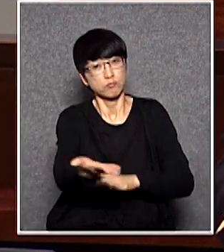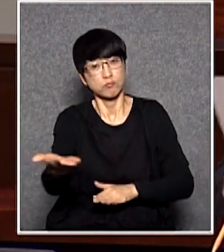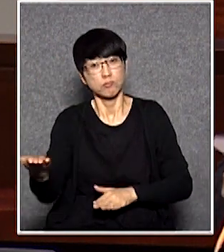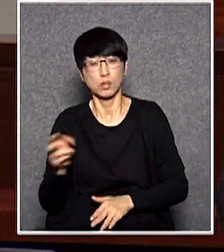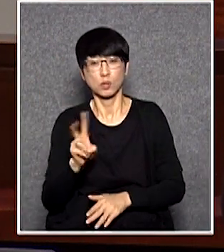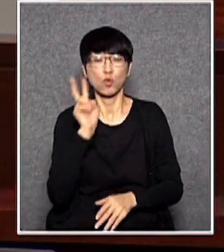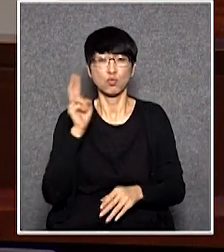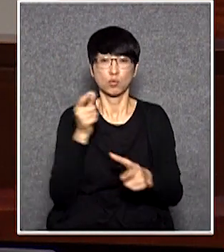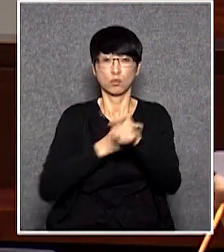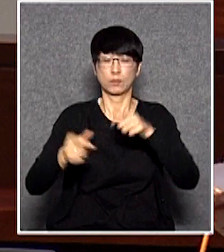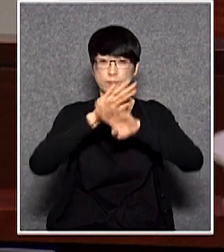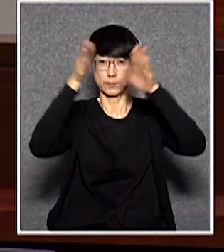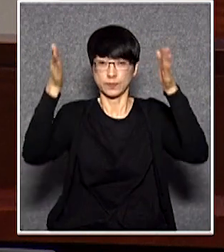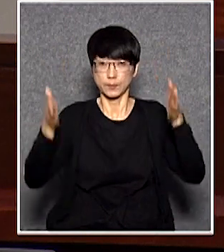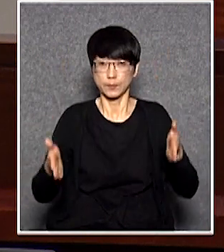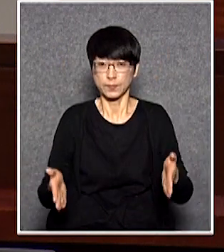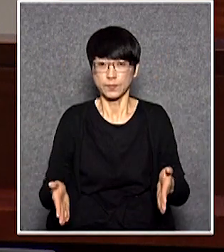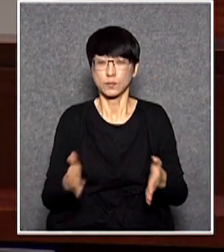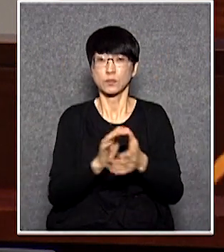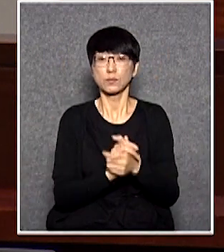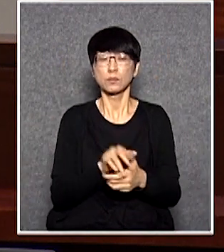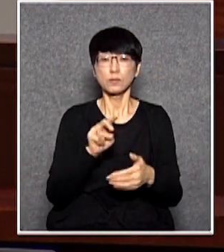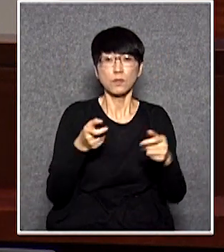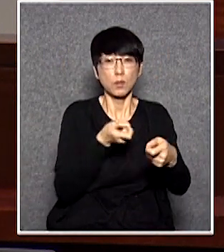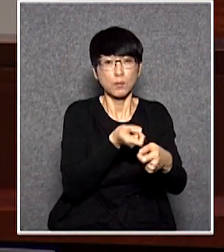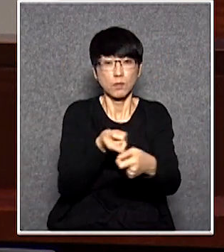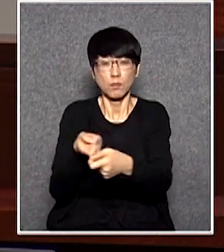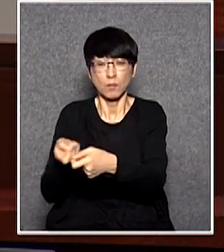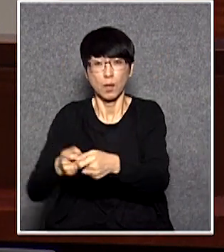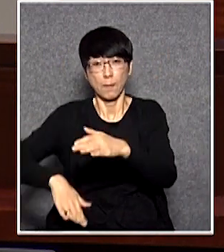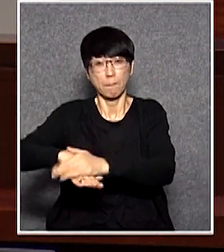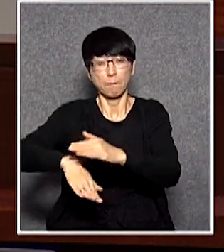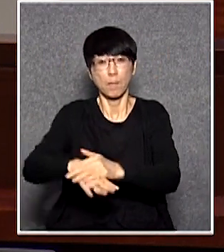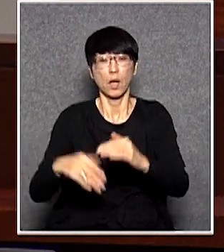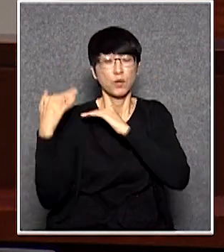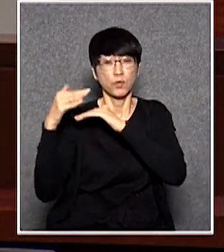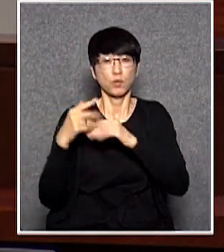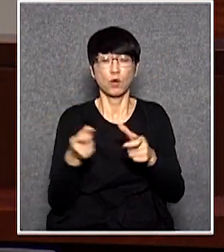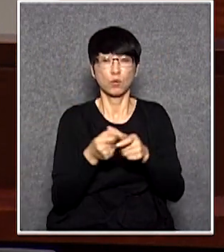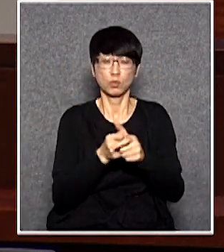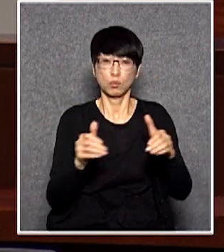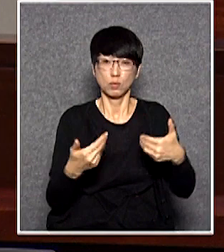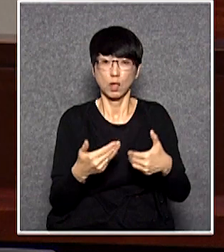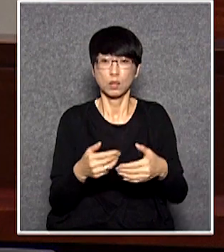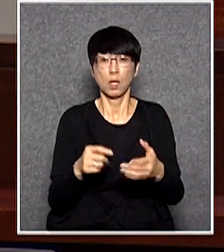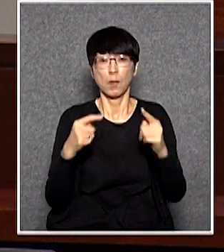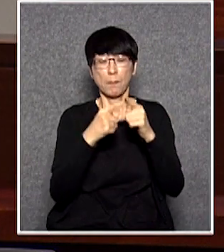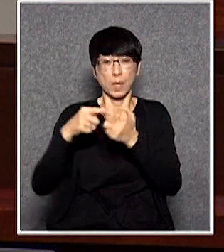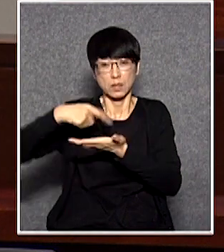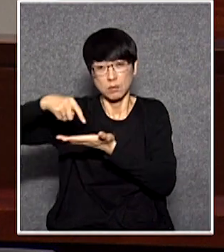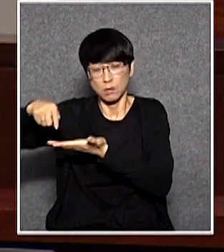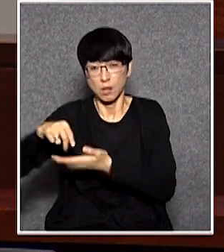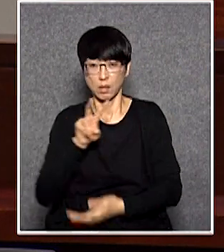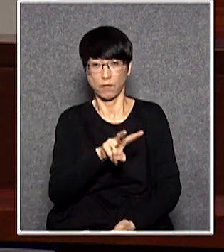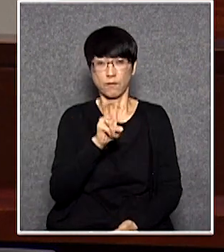營範圍擴展到店舖門外是不是有選公眾利益進行民意調查的話呢你會